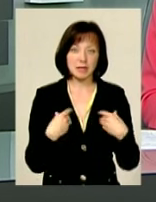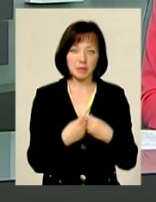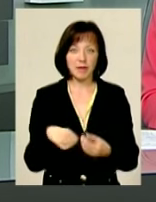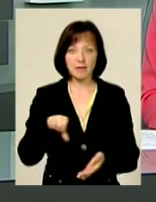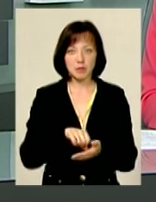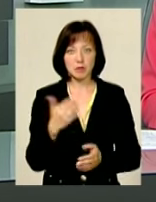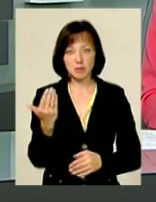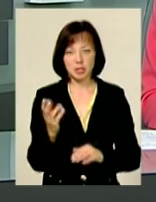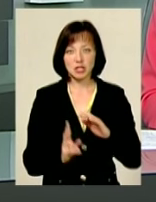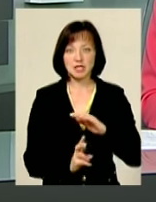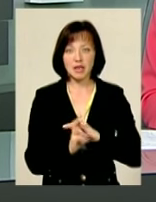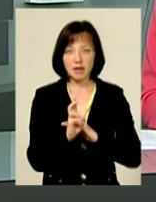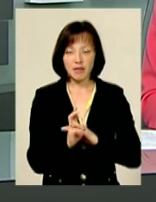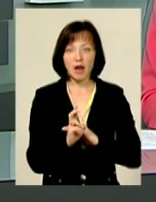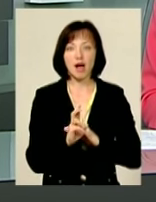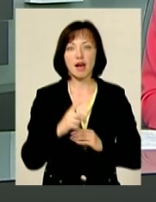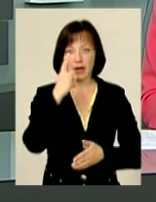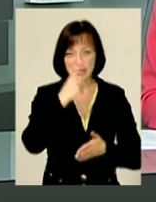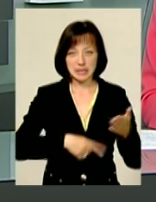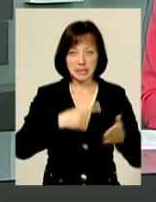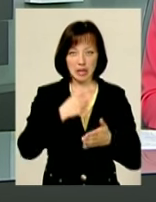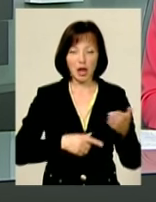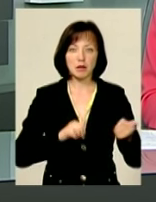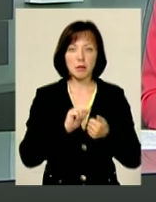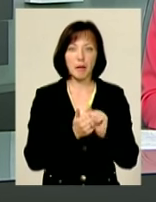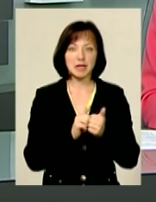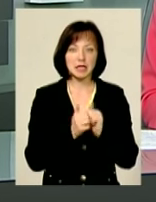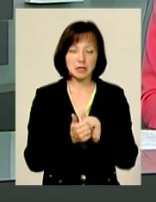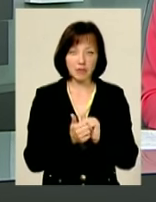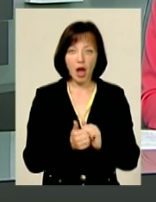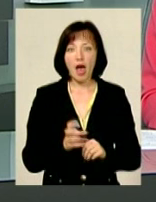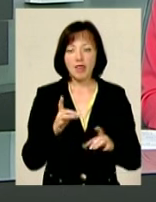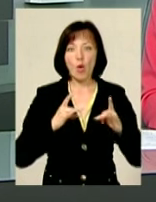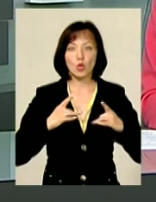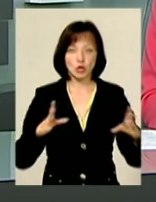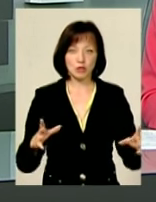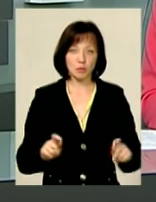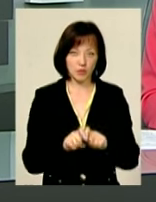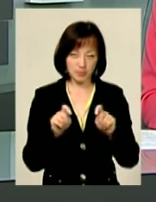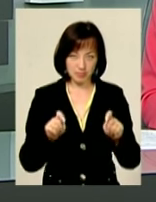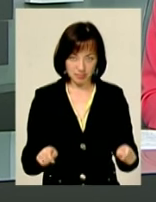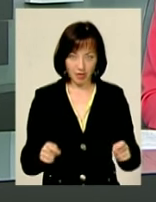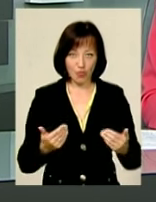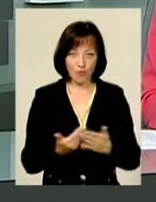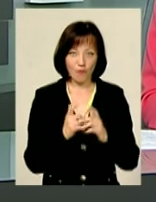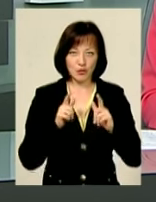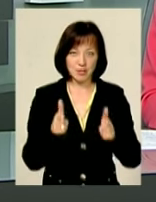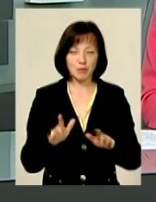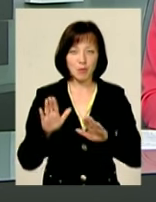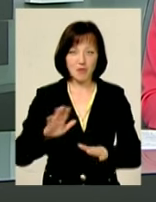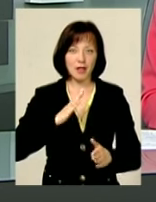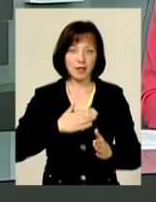тамтешня церква євангельських християн-баптистів в Іфлеєм. На урочистому Новосіллі побувала і наша Анна